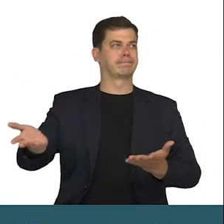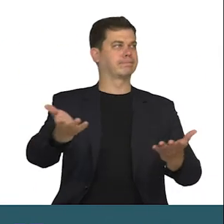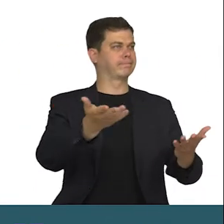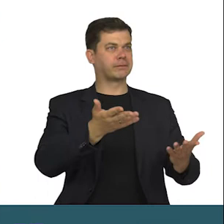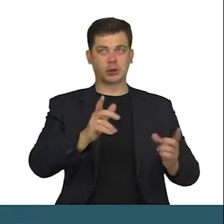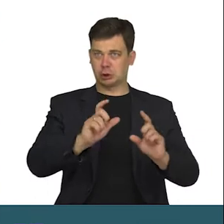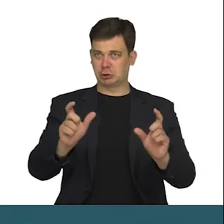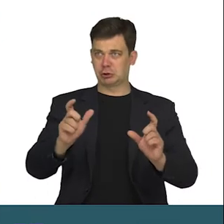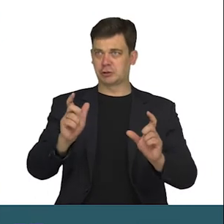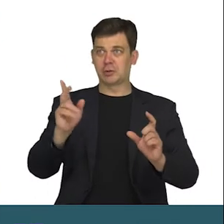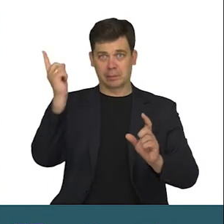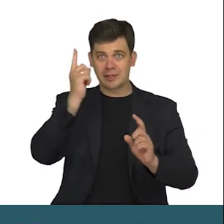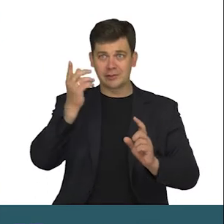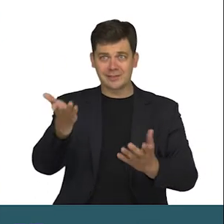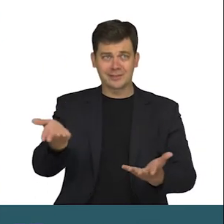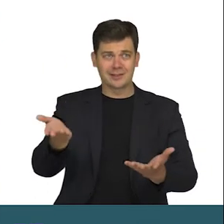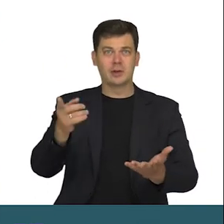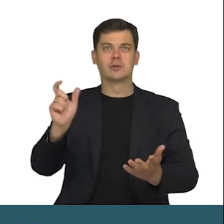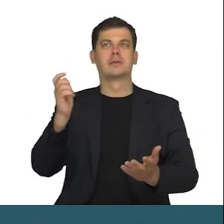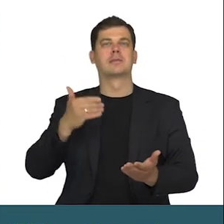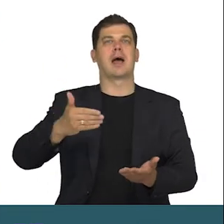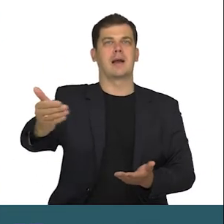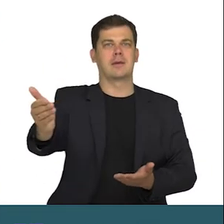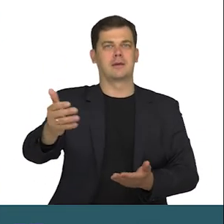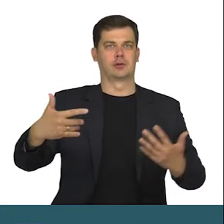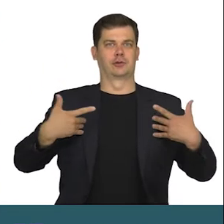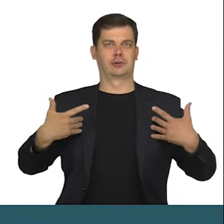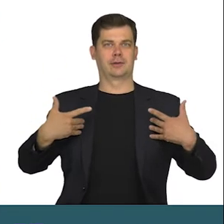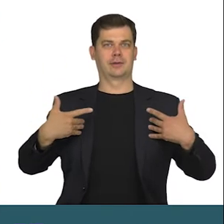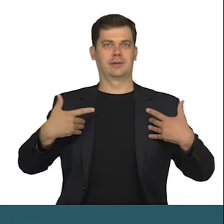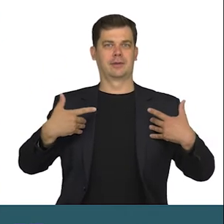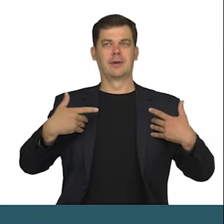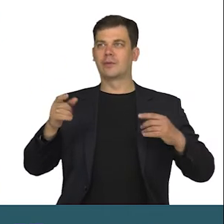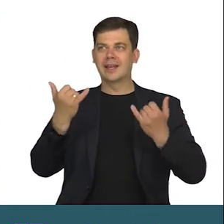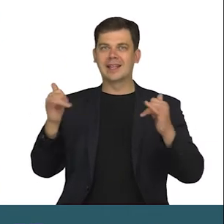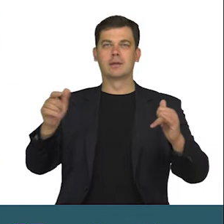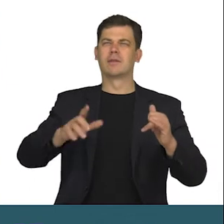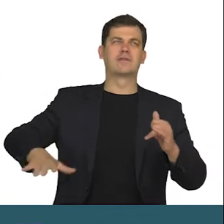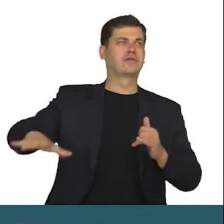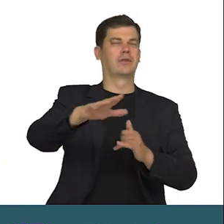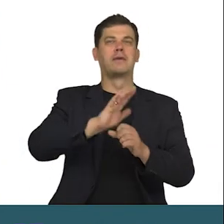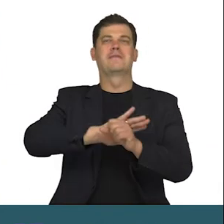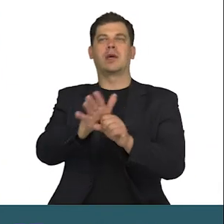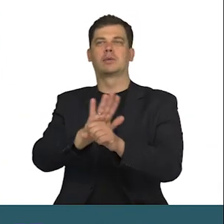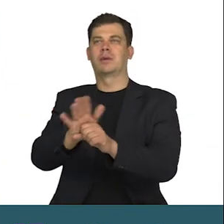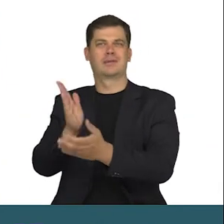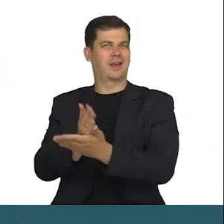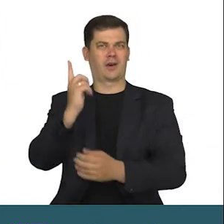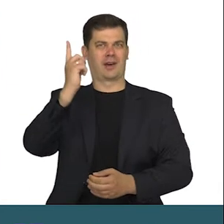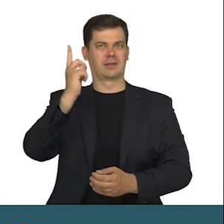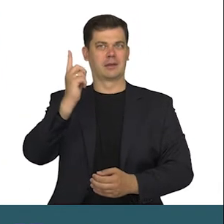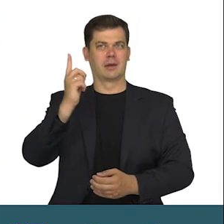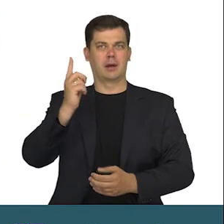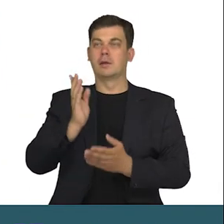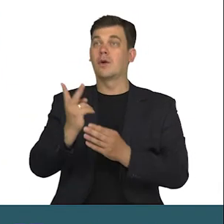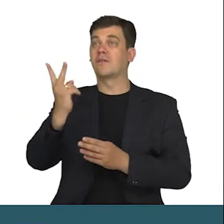ktokolwiek myśli jeszcze o tym, co będzie później i o czymś innym niż wszechobecny wirus. Widzę tylko dwie